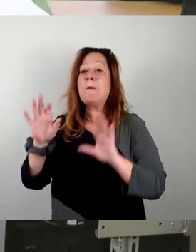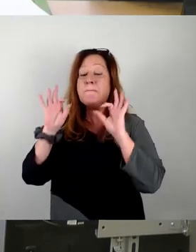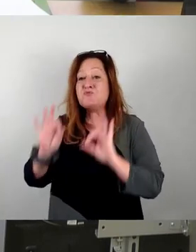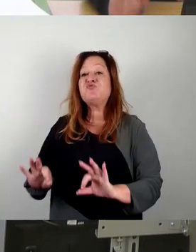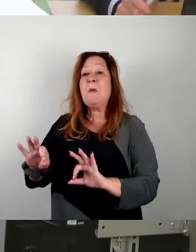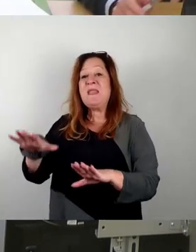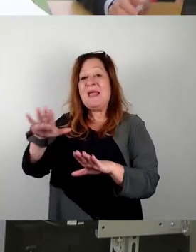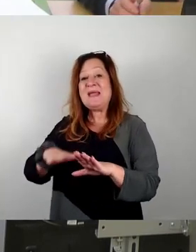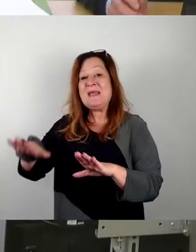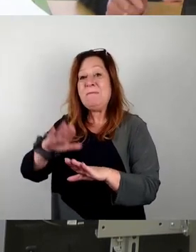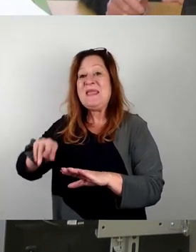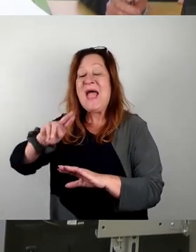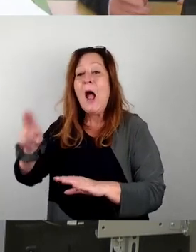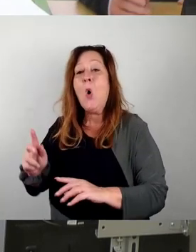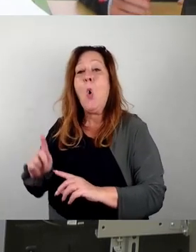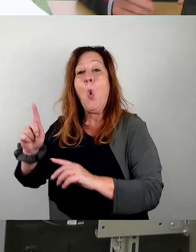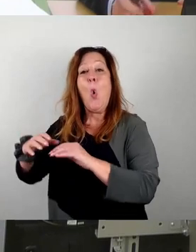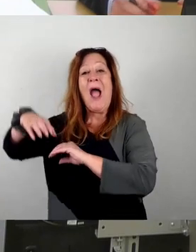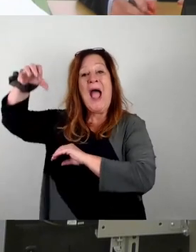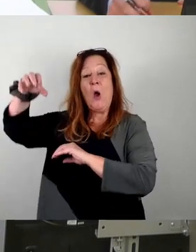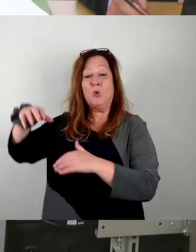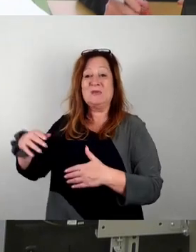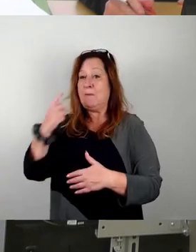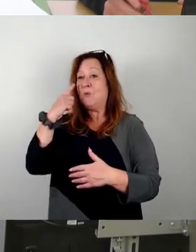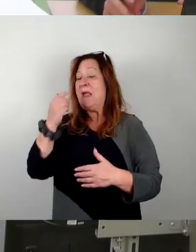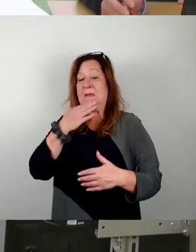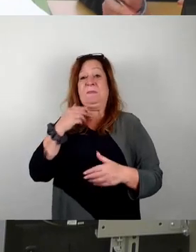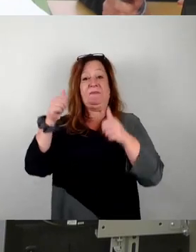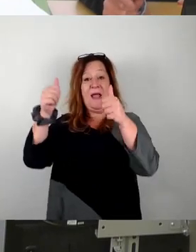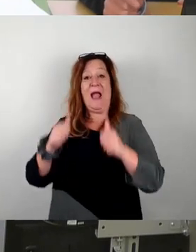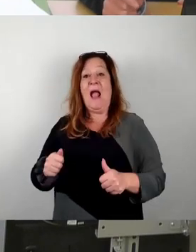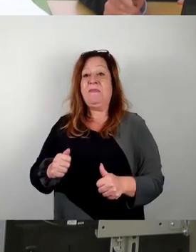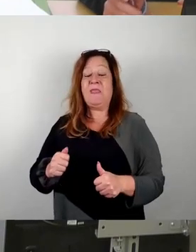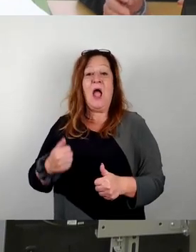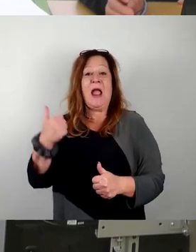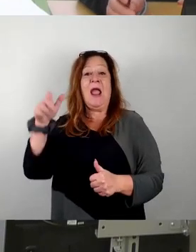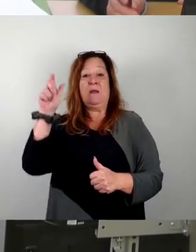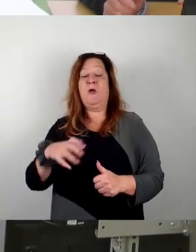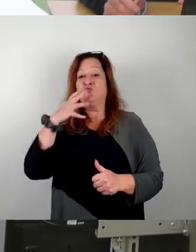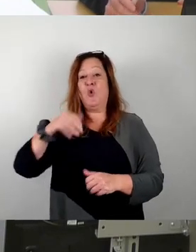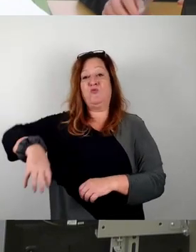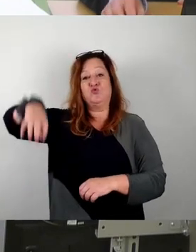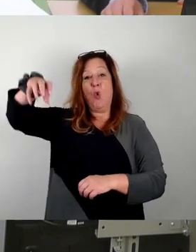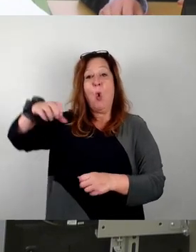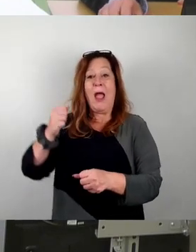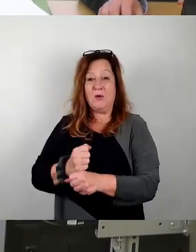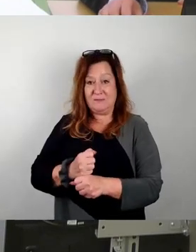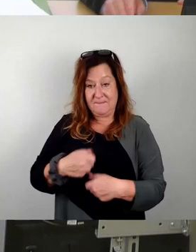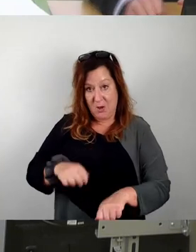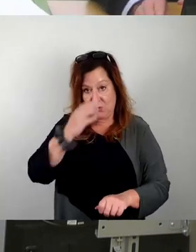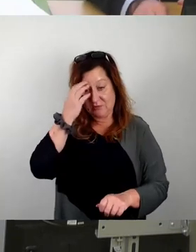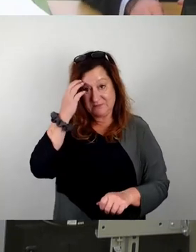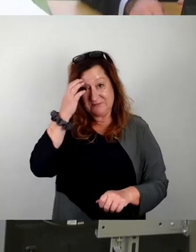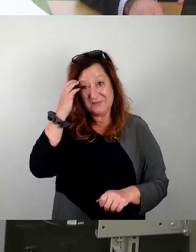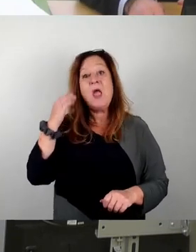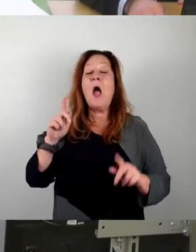nur noch Hochhäuser gebaut werden. Im Moment gibt es überhaupt keinen Antrag, der irgendwie sagt, da will jemand ein Hochhaus bauen. Und es geht auch darum, mit diesem